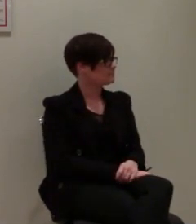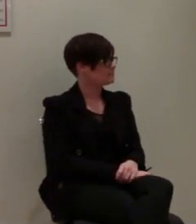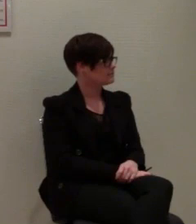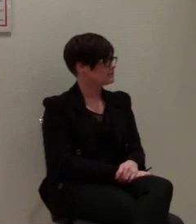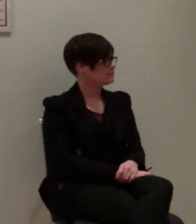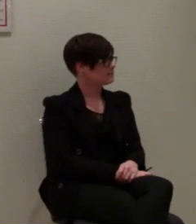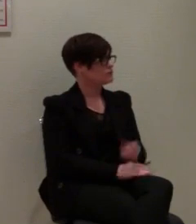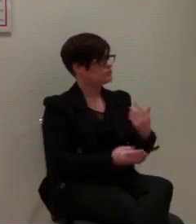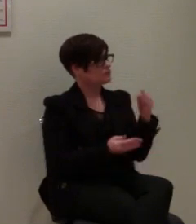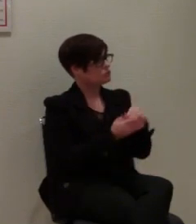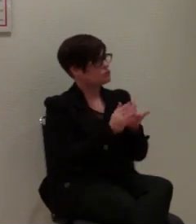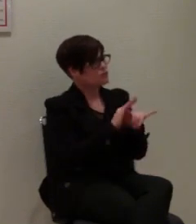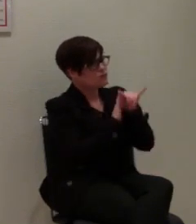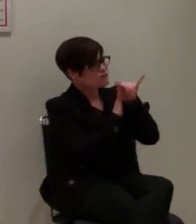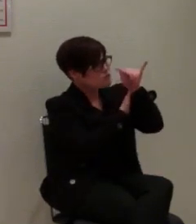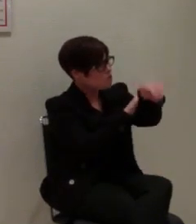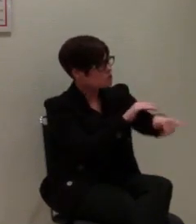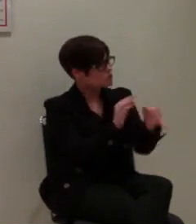Organkühlsystem.